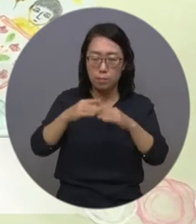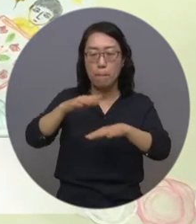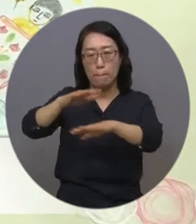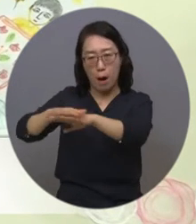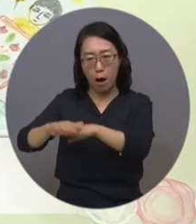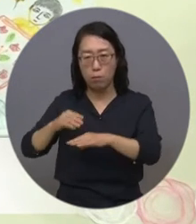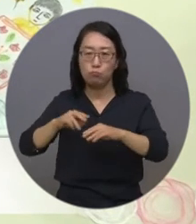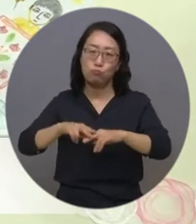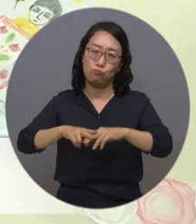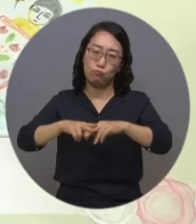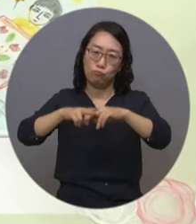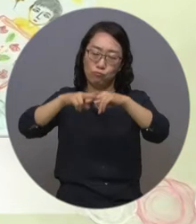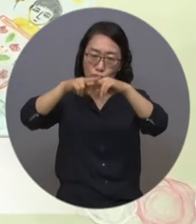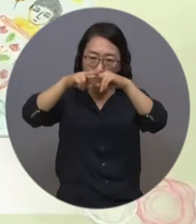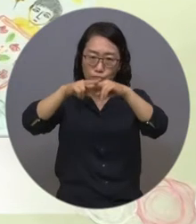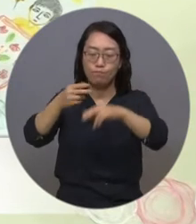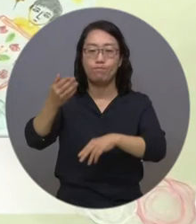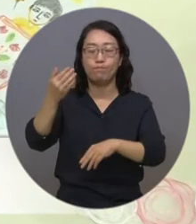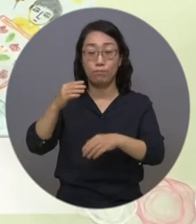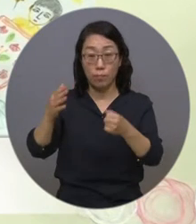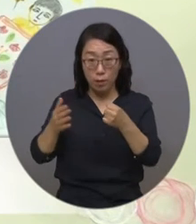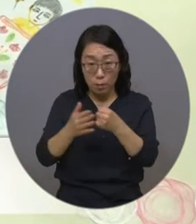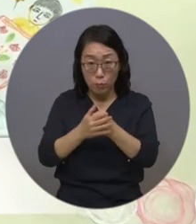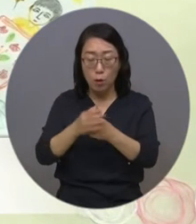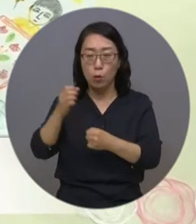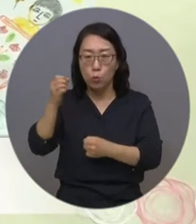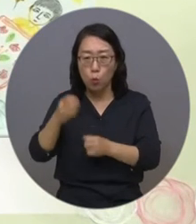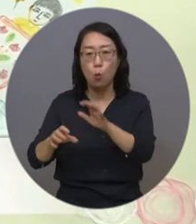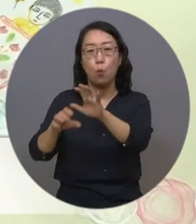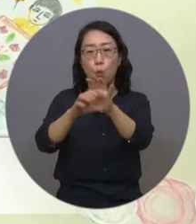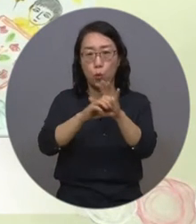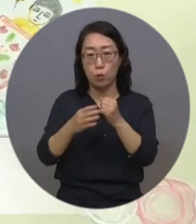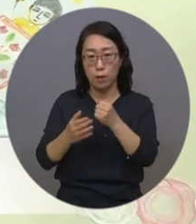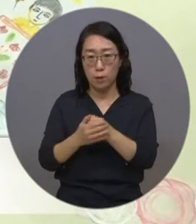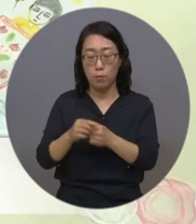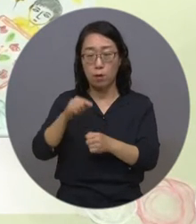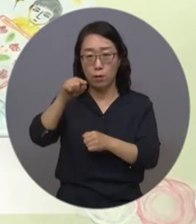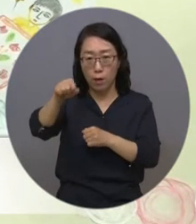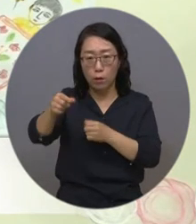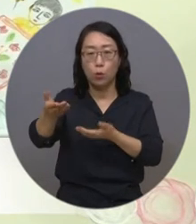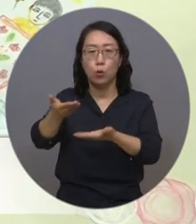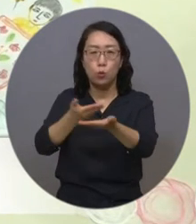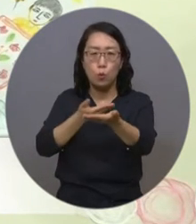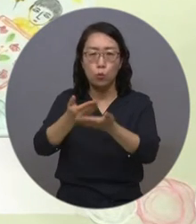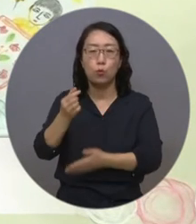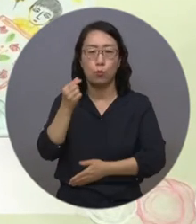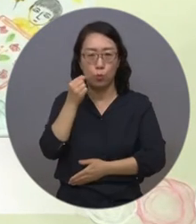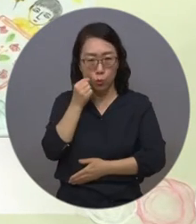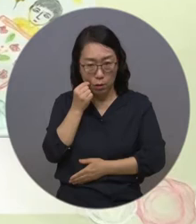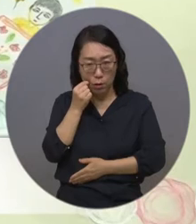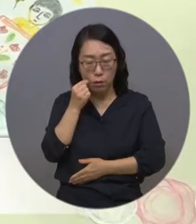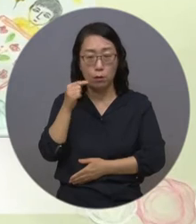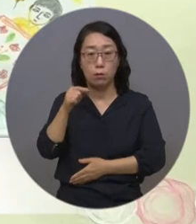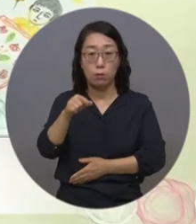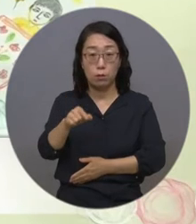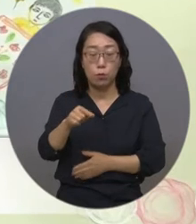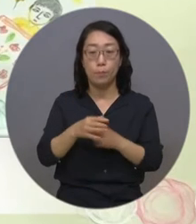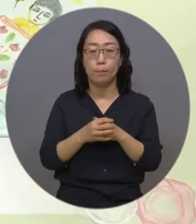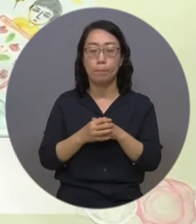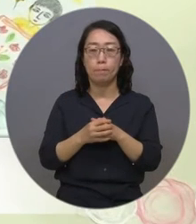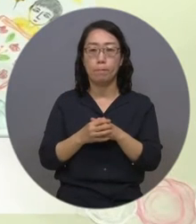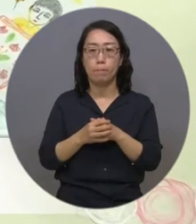특히 최근에는 코로나19로 인해서 외부와의 교류들이 많이 단절되어짐으로 인해서